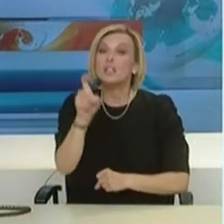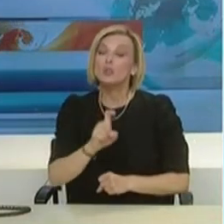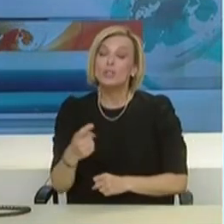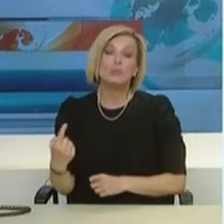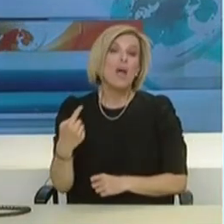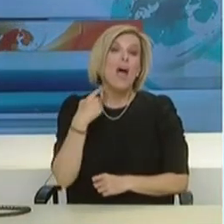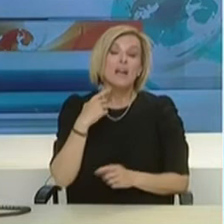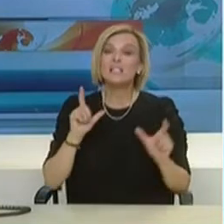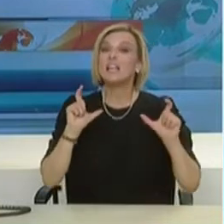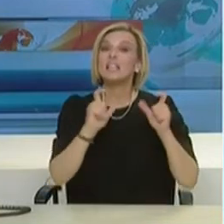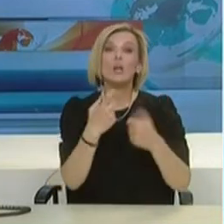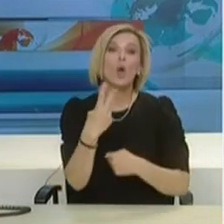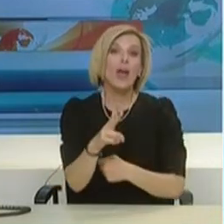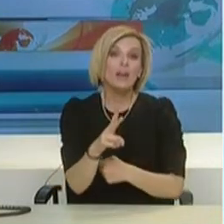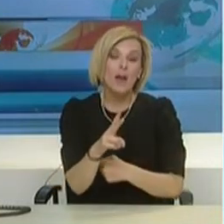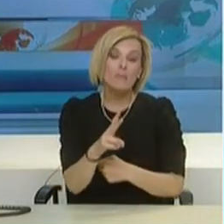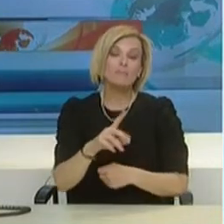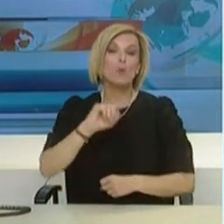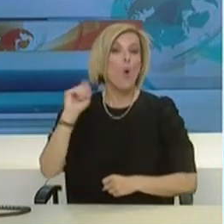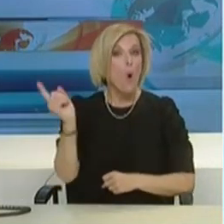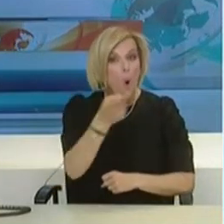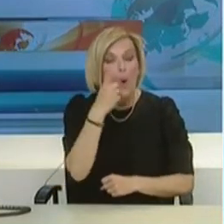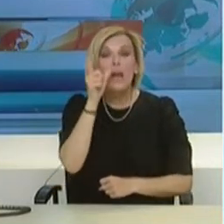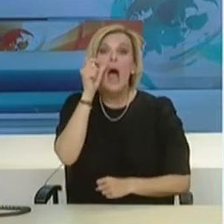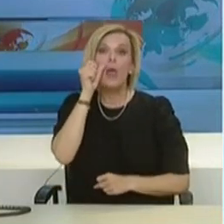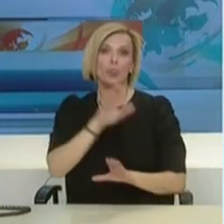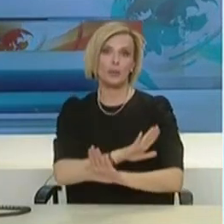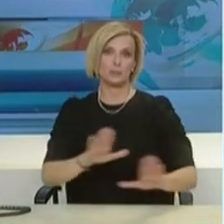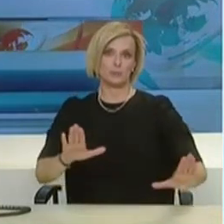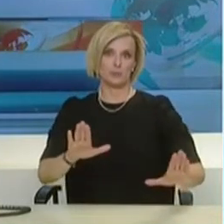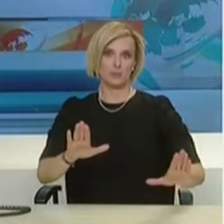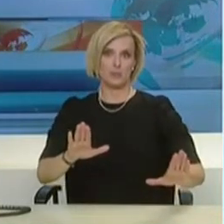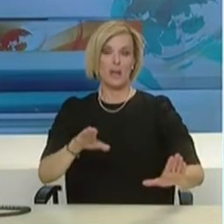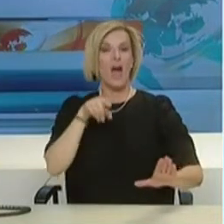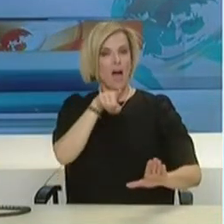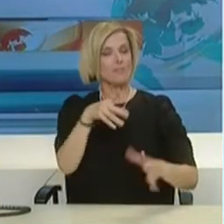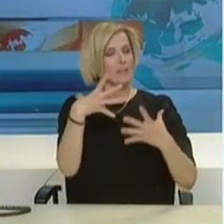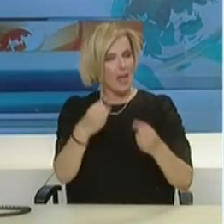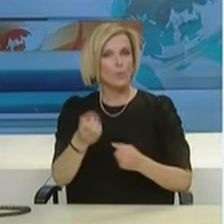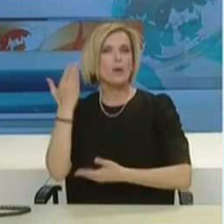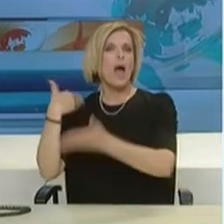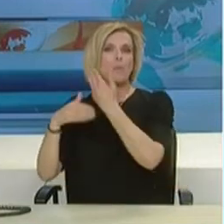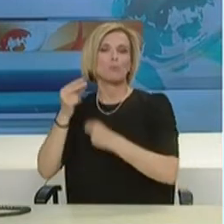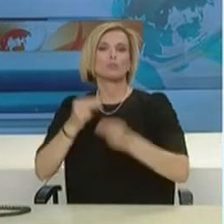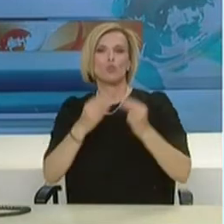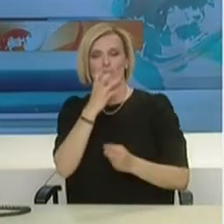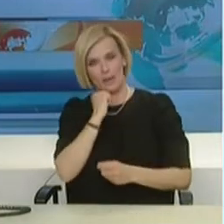τους έχασαν οι δικοί τους. Όλοι τους ήταν άνδρες και όλοι είχαν σοβαρά υποκείμενα νοσήματα.